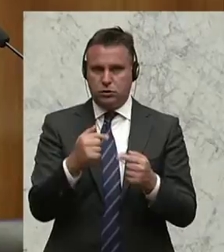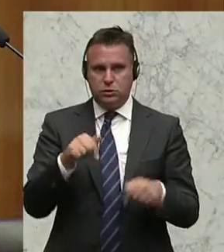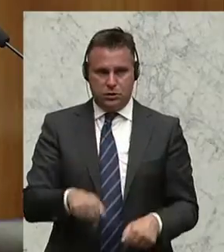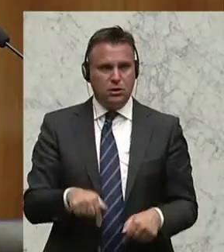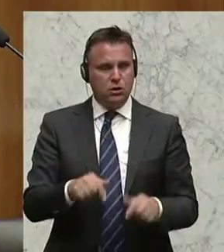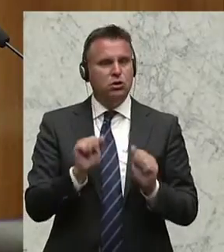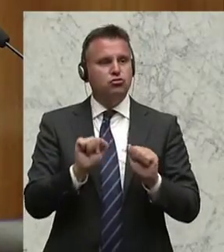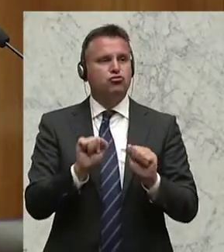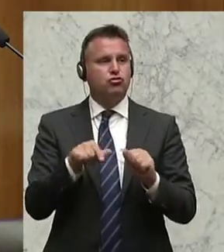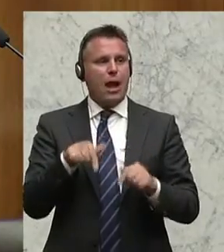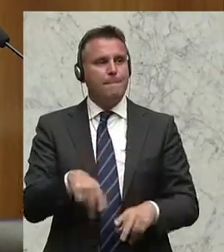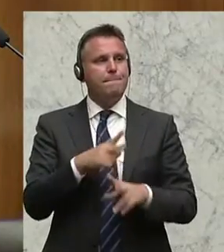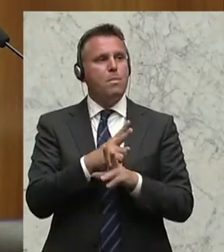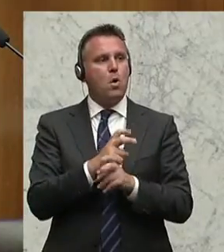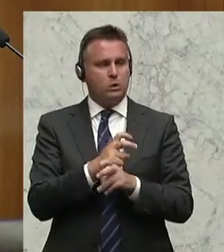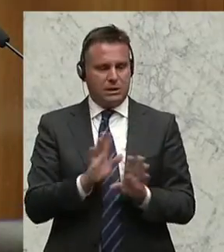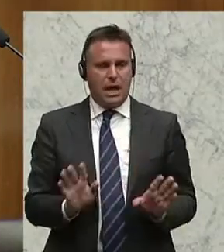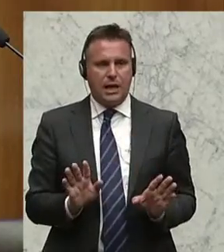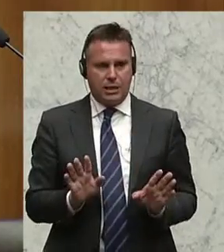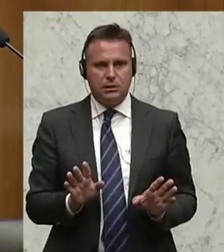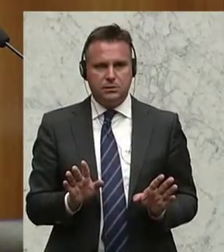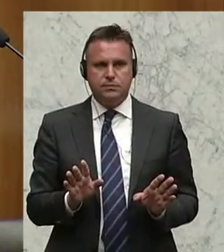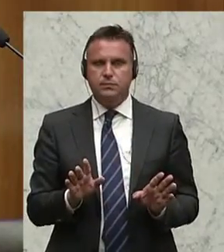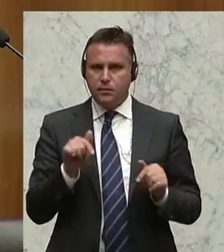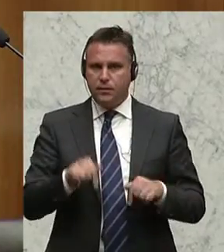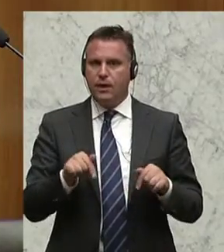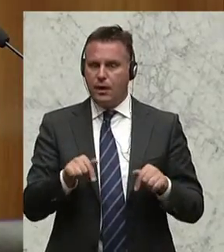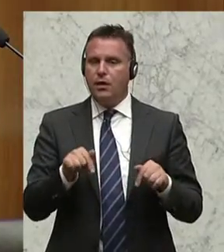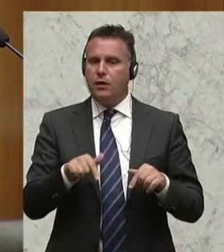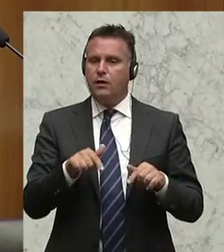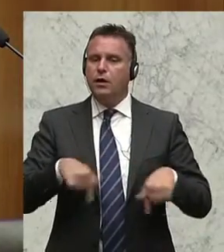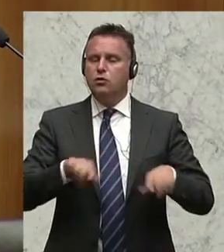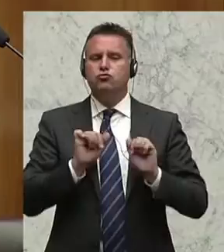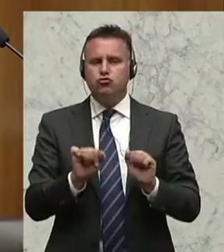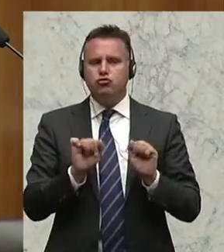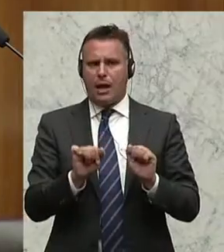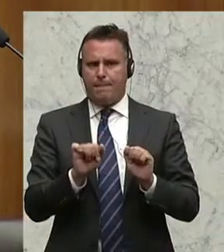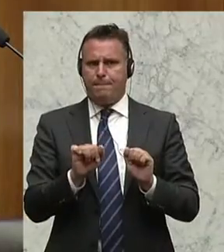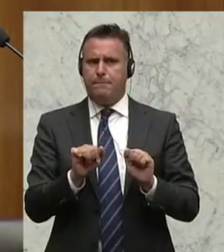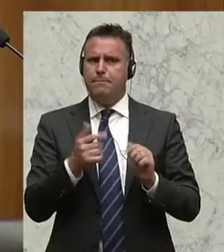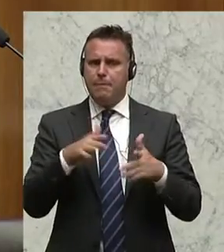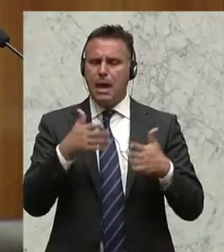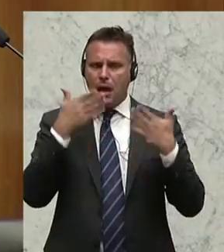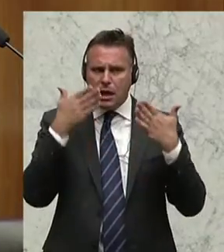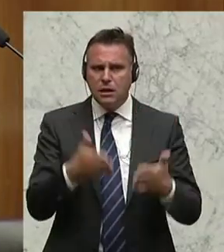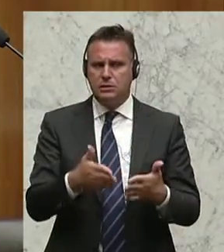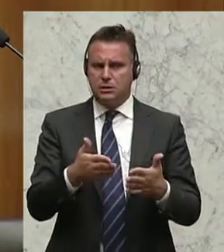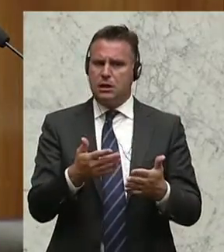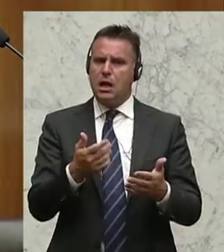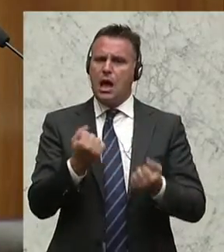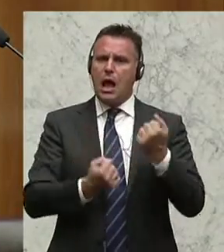österreichisches Spezifikum, unter wenigen Ländern wir natürlich ein Land sind, das sehr, sehr intensiv im Bereich